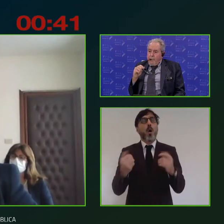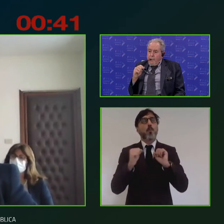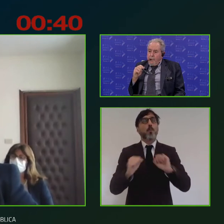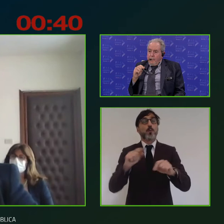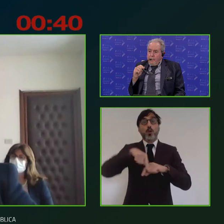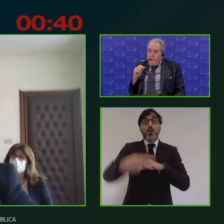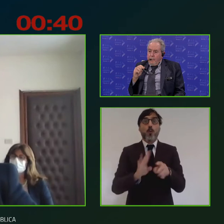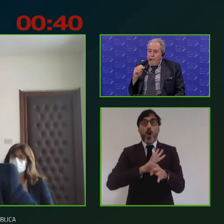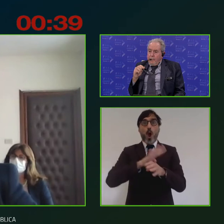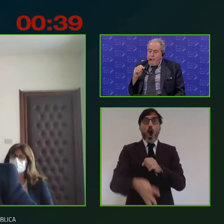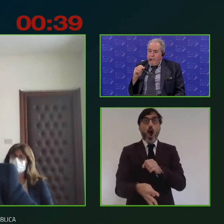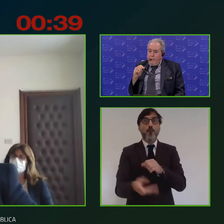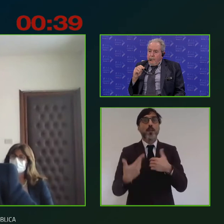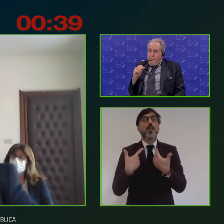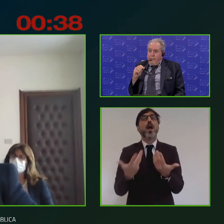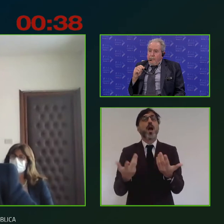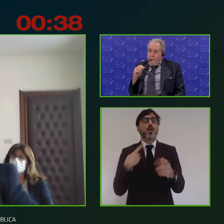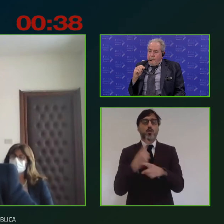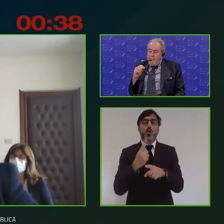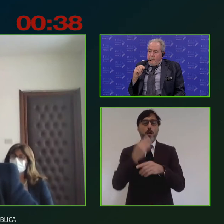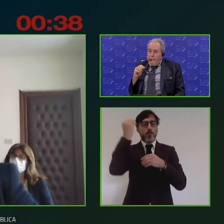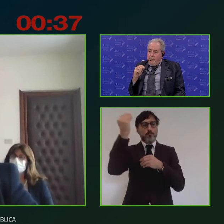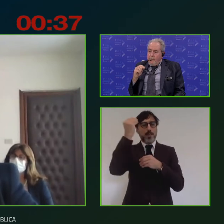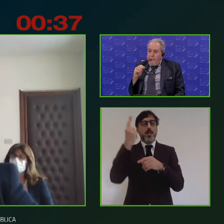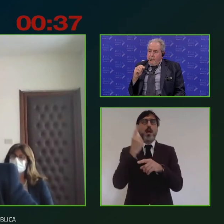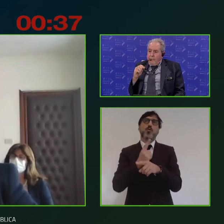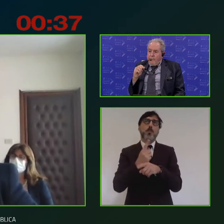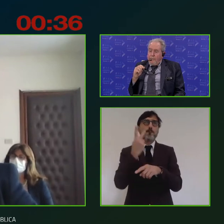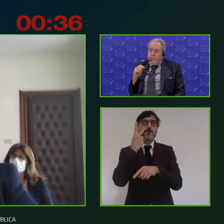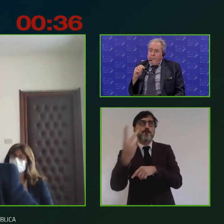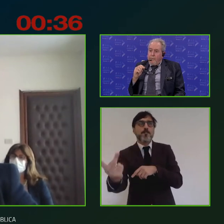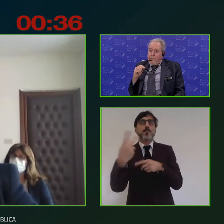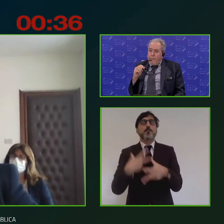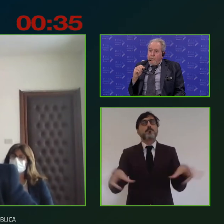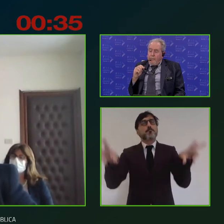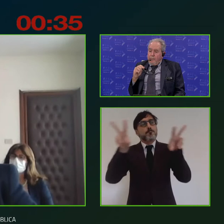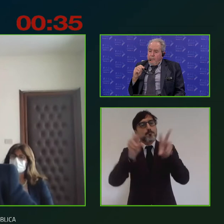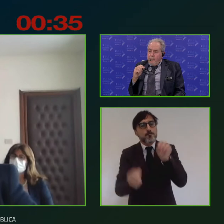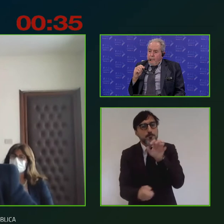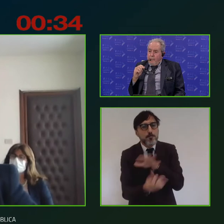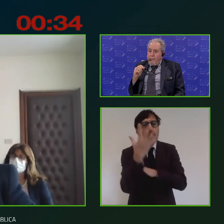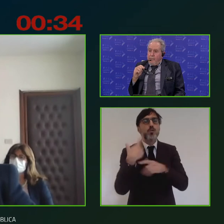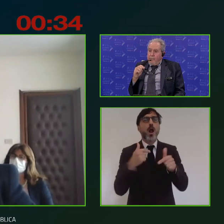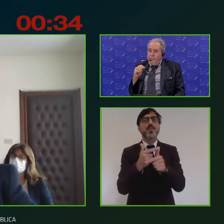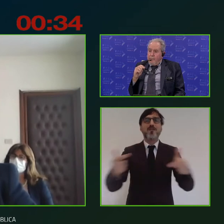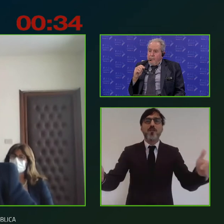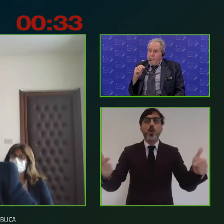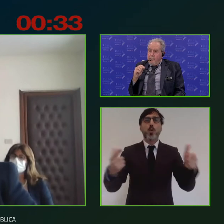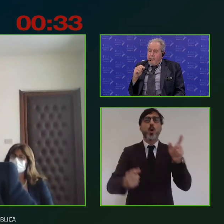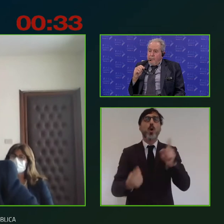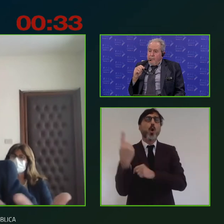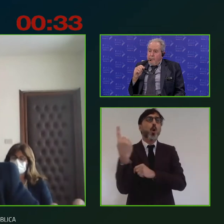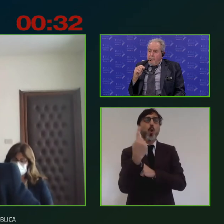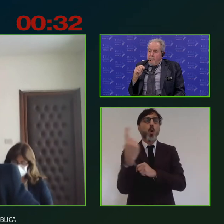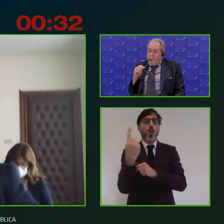-covid, dobbiamo pensare a una rigenerazione, a uno sviluppo che